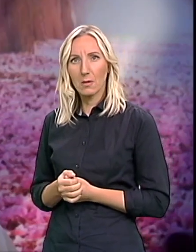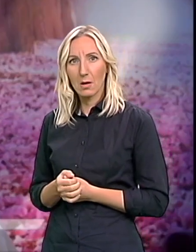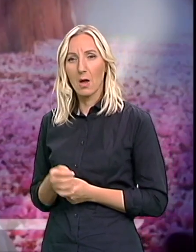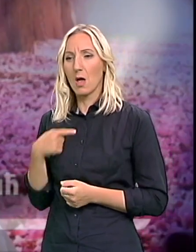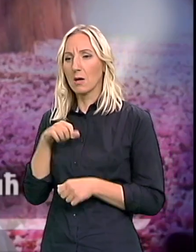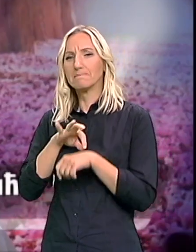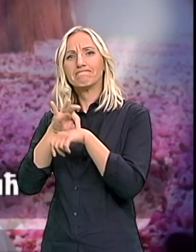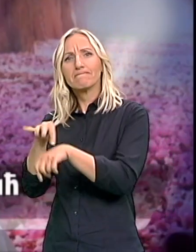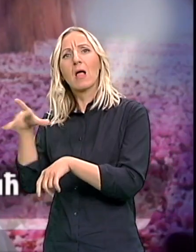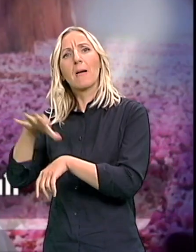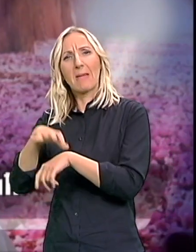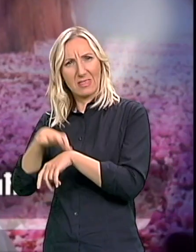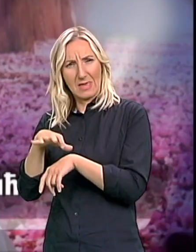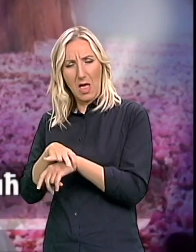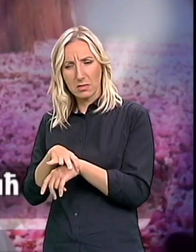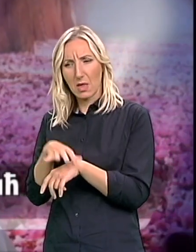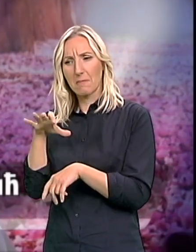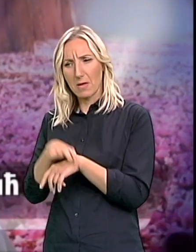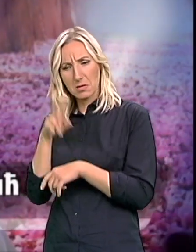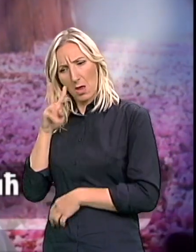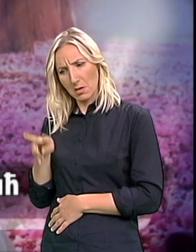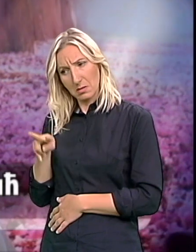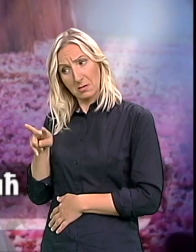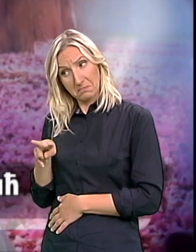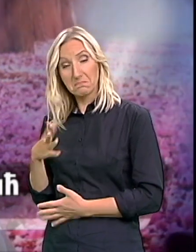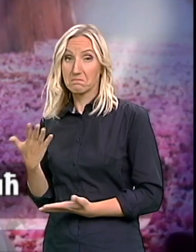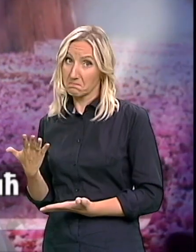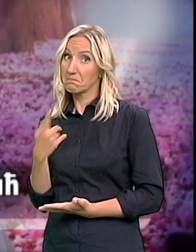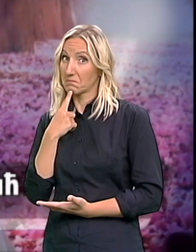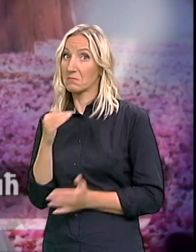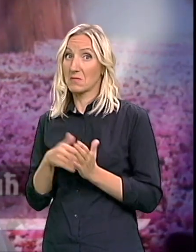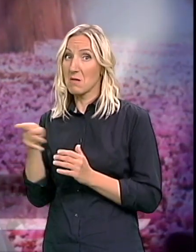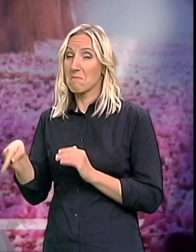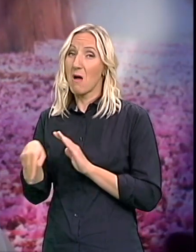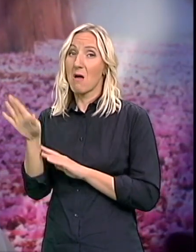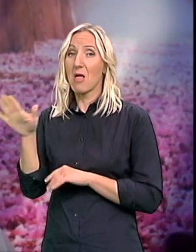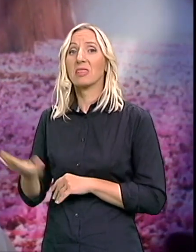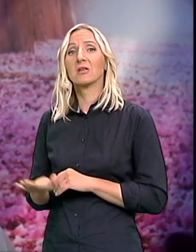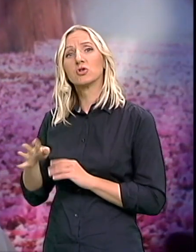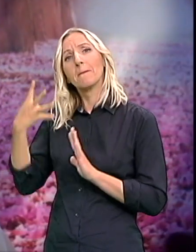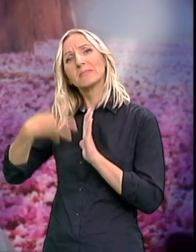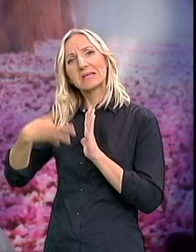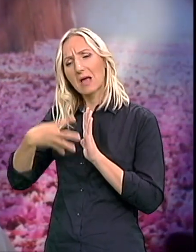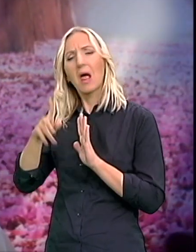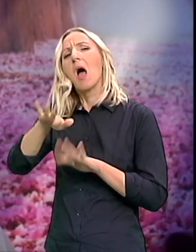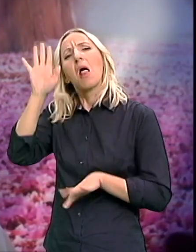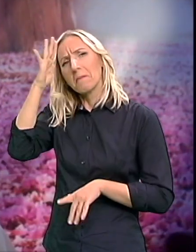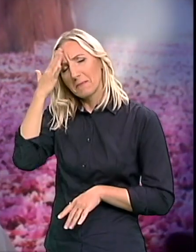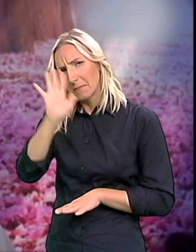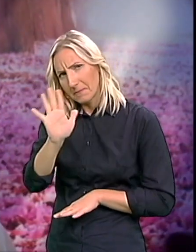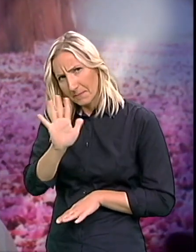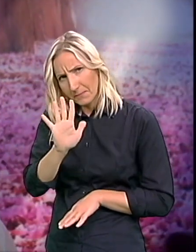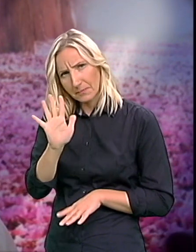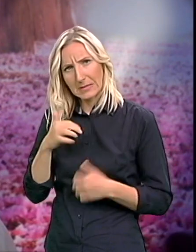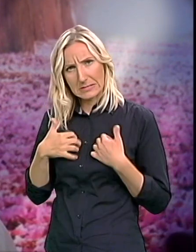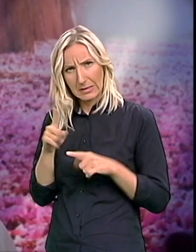pediatra I ona ga je gledala I u momentu rekla Mislim da on treba da ide na dečiju psihijatri On nama će da se sekirate Mislim